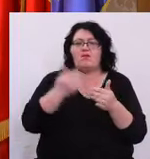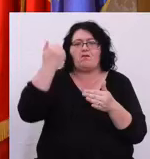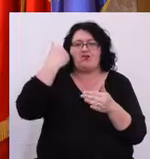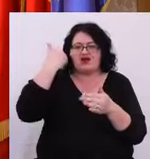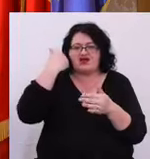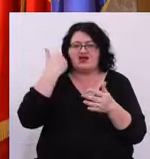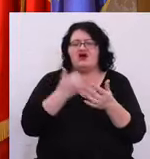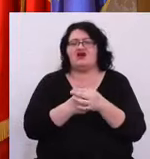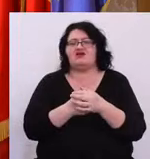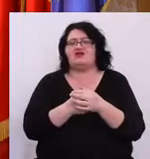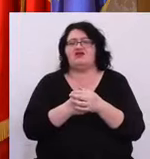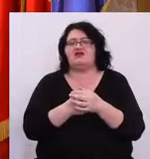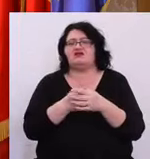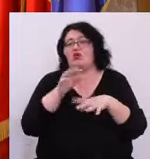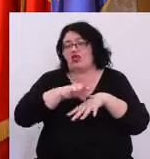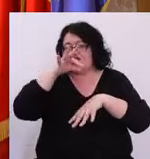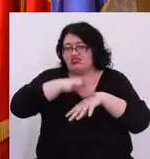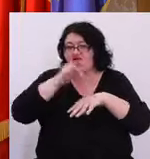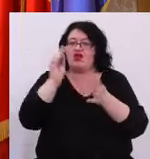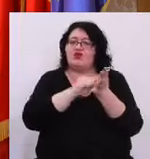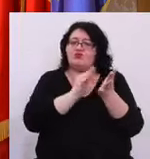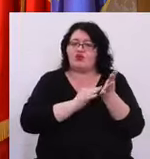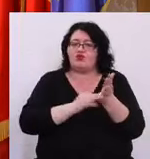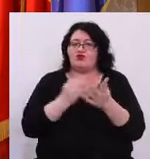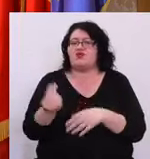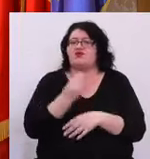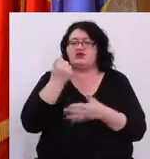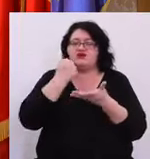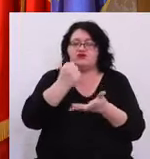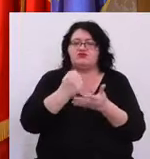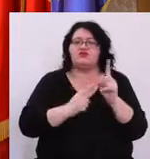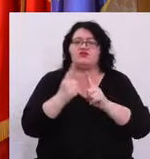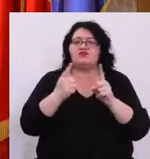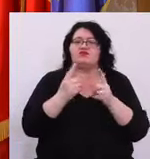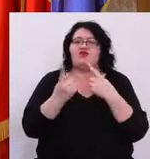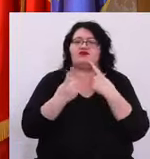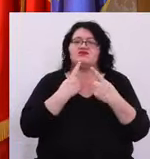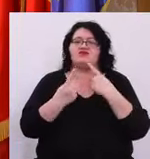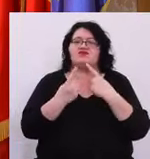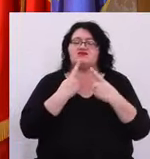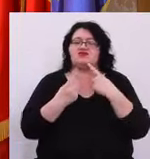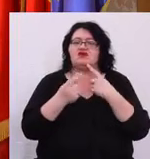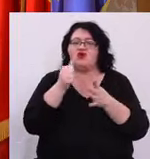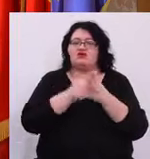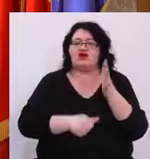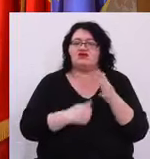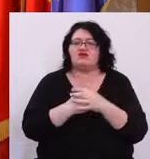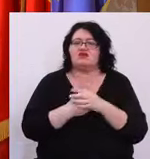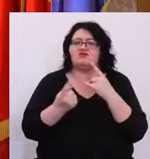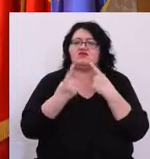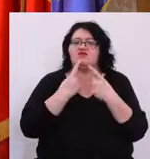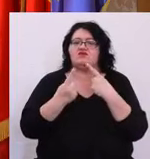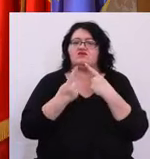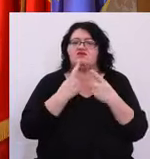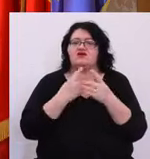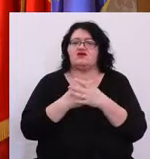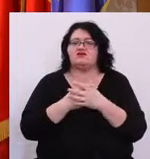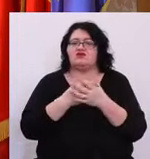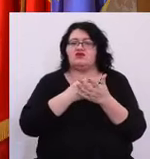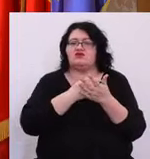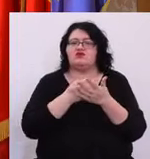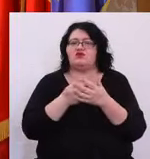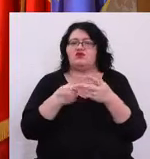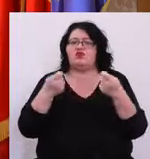Obiectiile sau sugestiile sau propunele de îmbunătățire a bugetului O dată dacă s-a discutat în creionarea